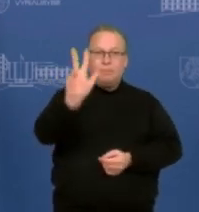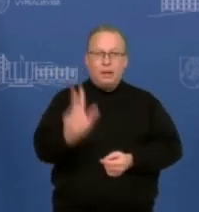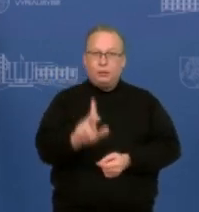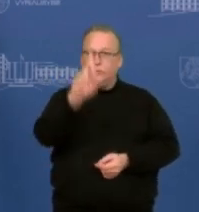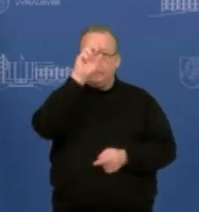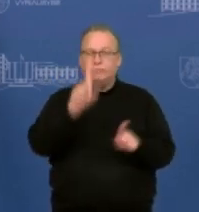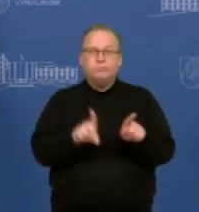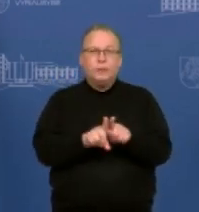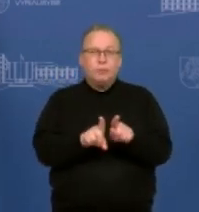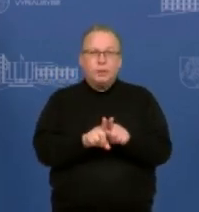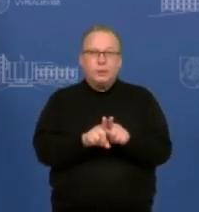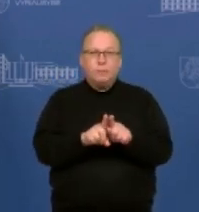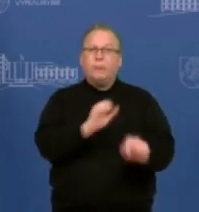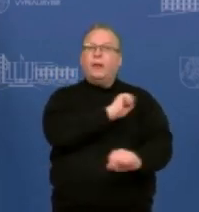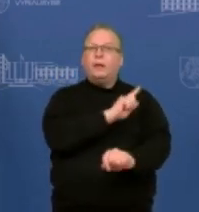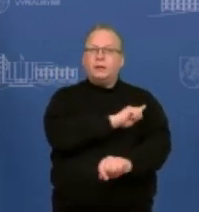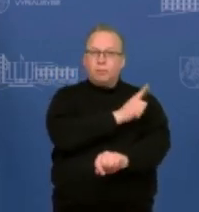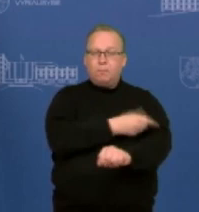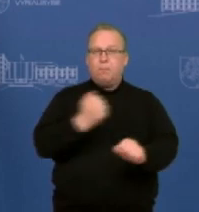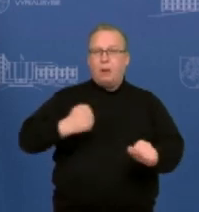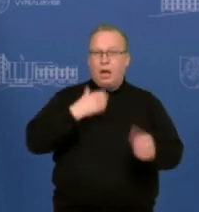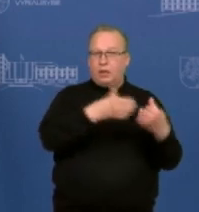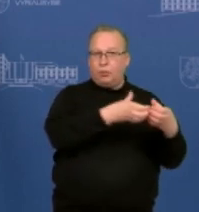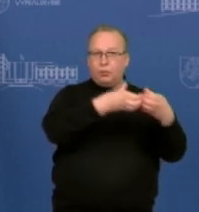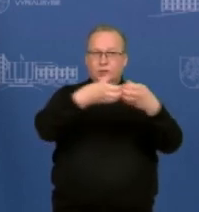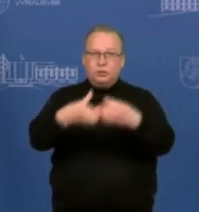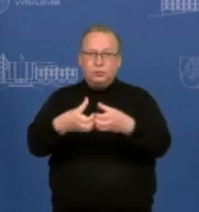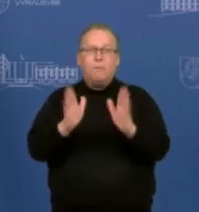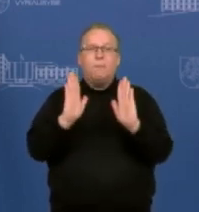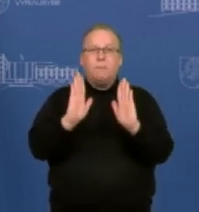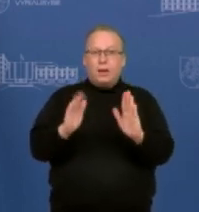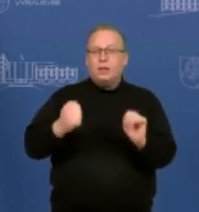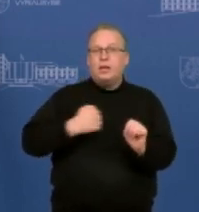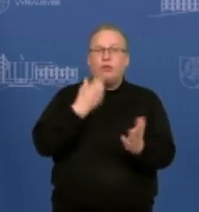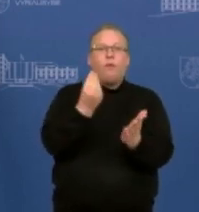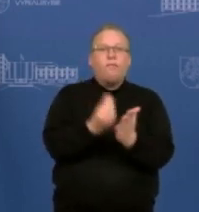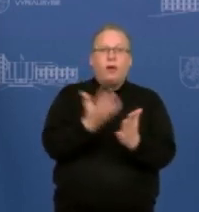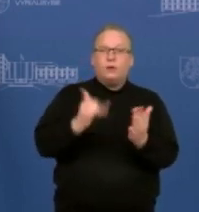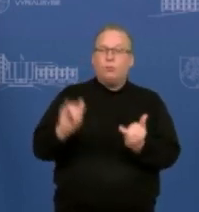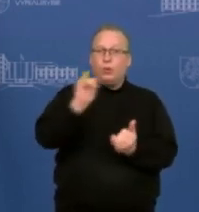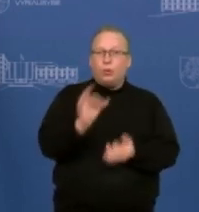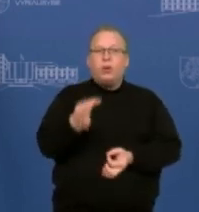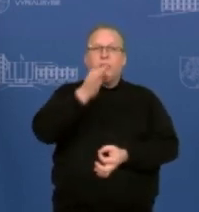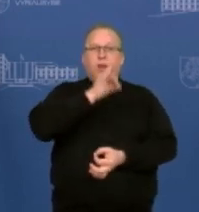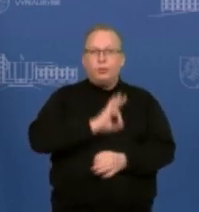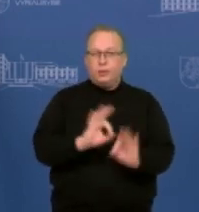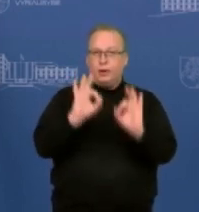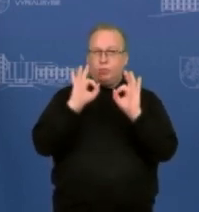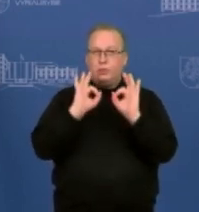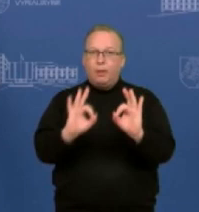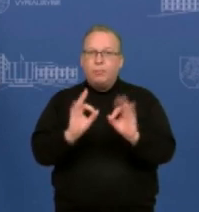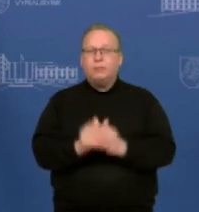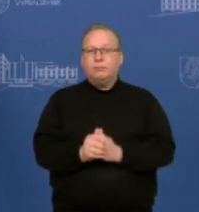pajėgos ten dislokuojamos pagal kariškių vertinimą, kur efektyviausia kokias pajėgas